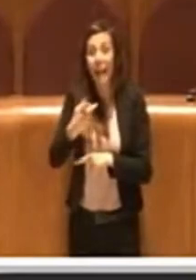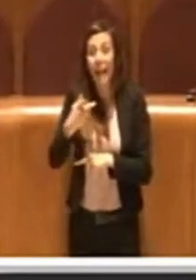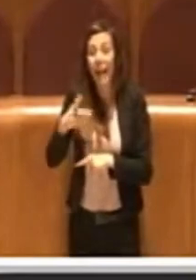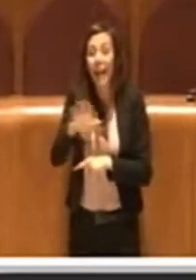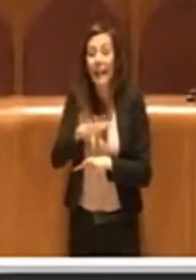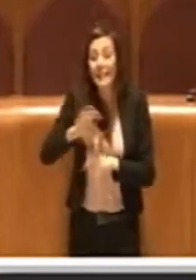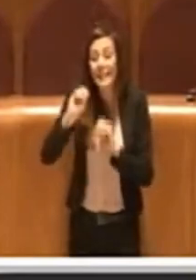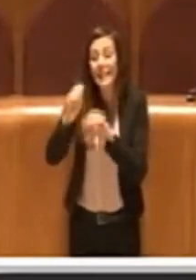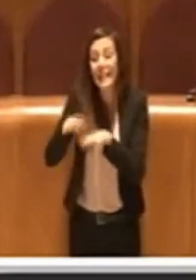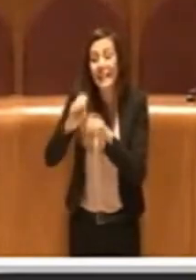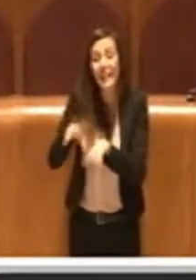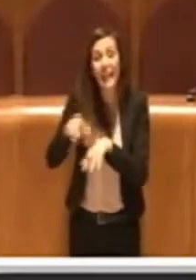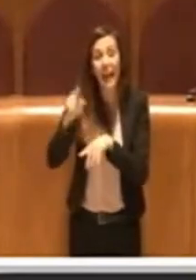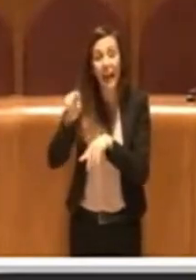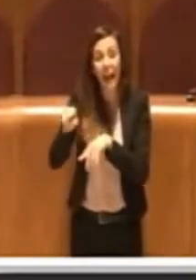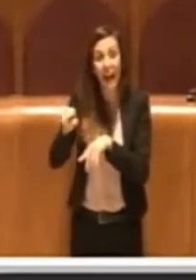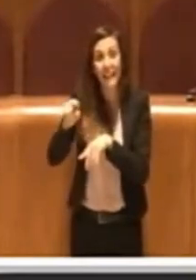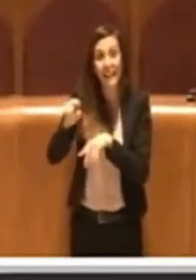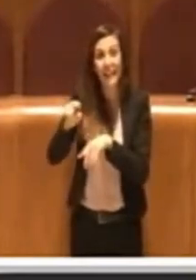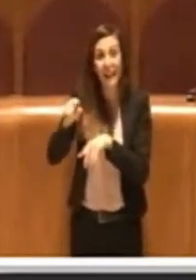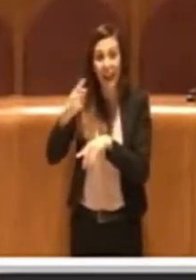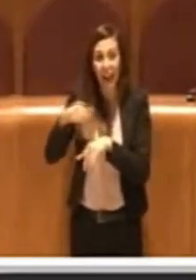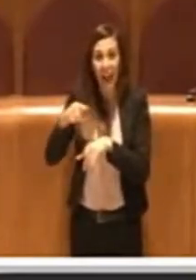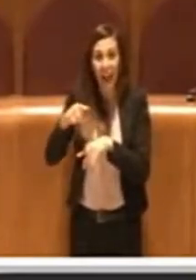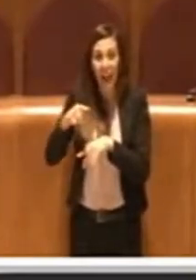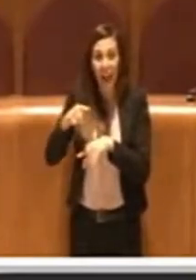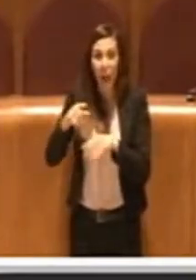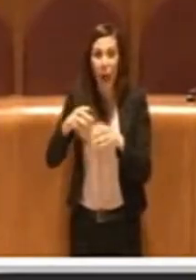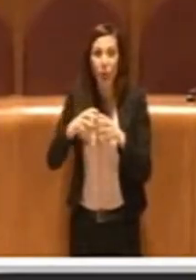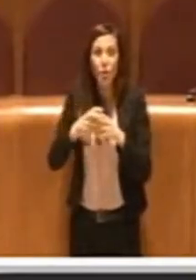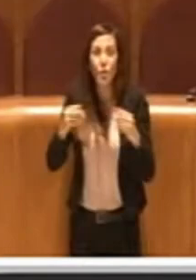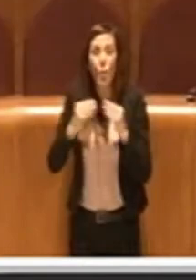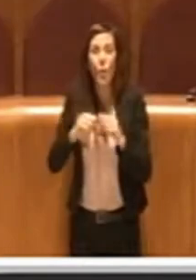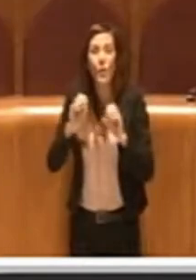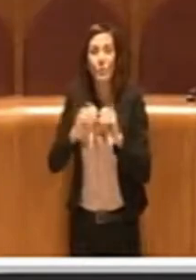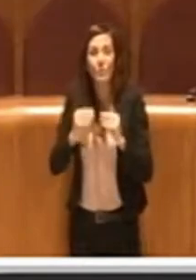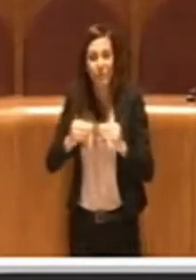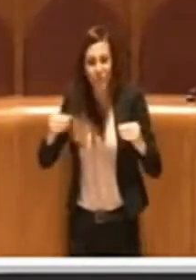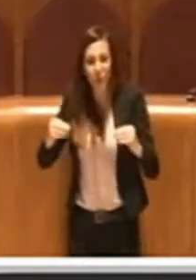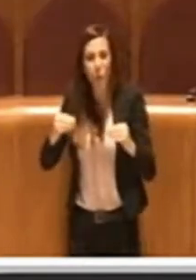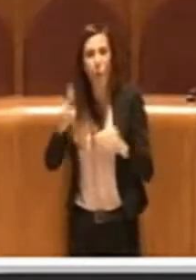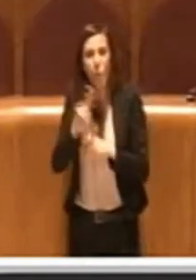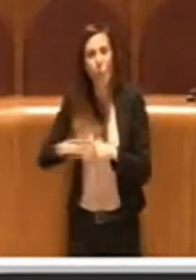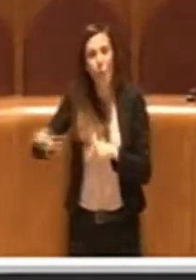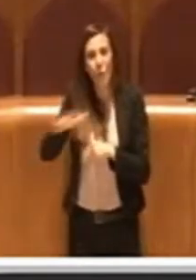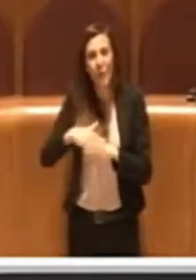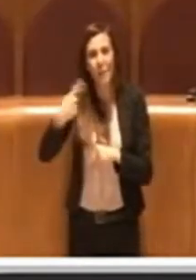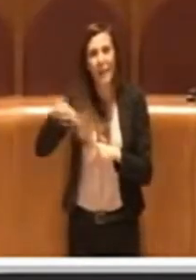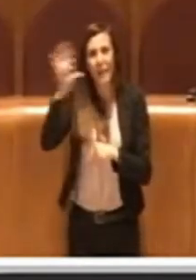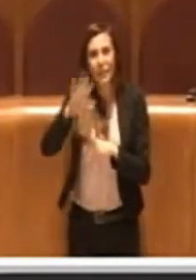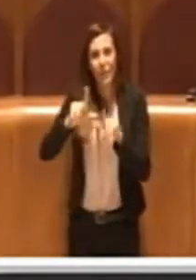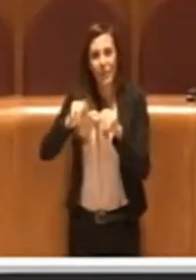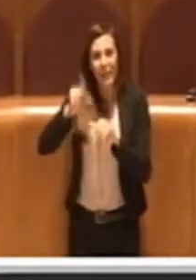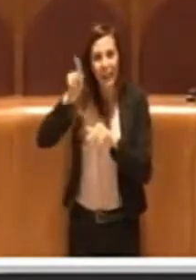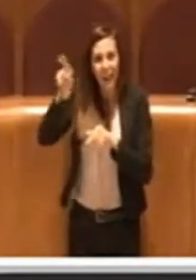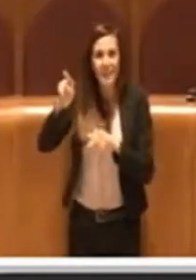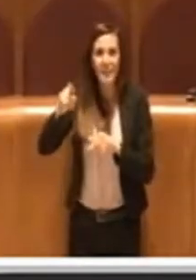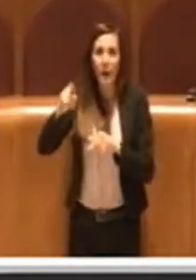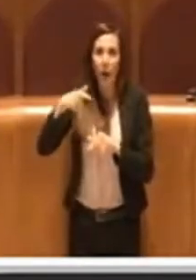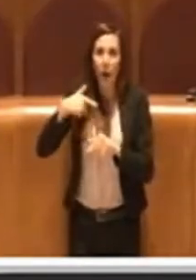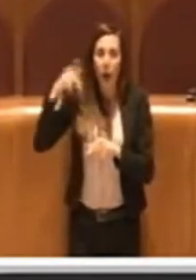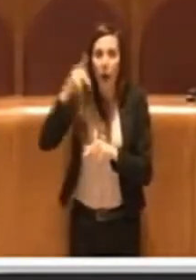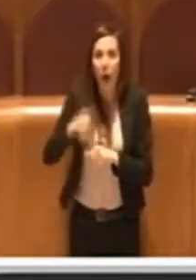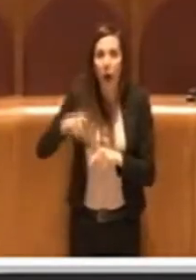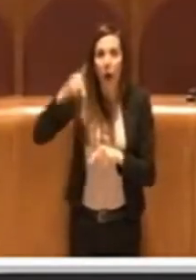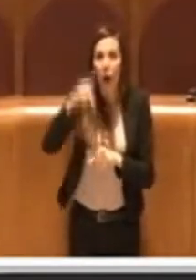i rifiuti solidi urbani ovviamente a causa dell'inerzia della regione Lazio che ha partorito dopo tanti anni